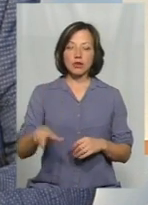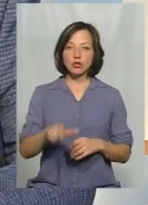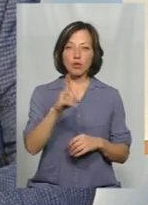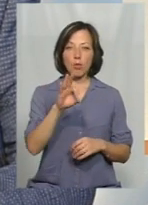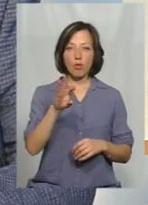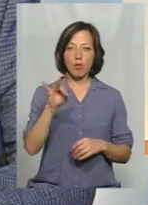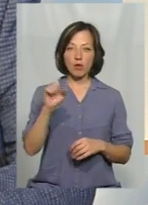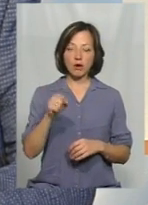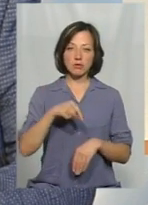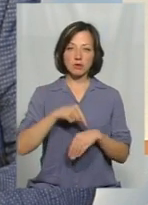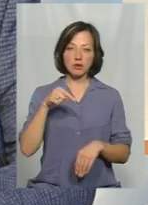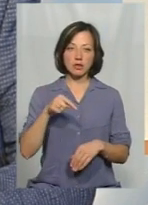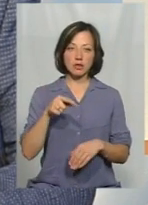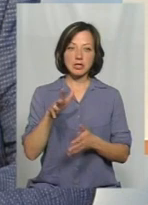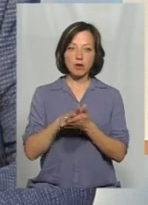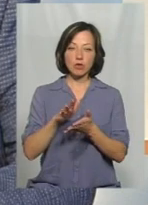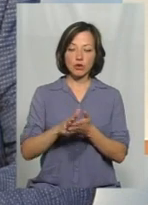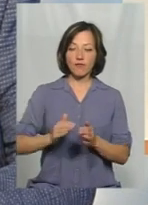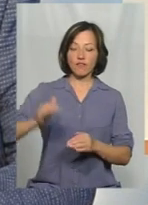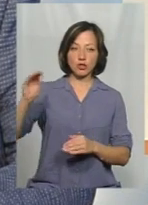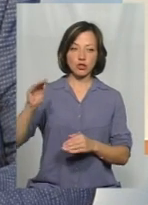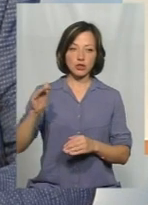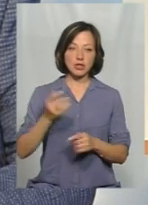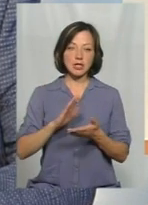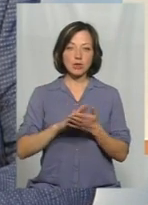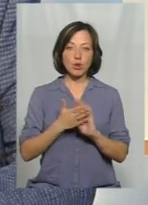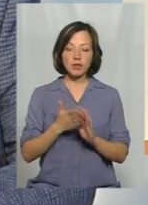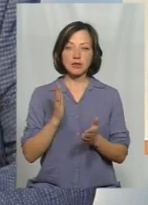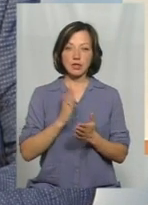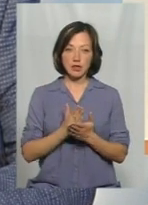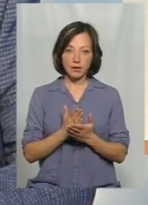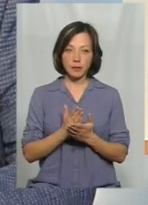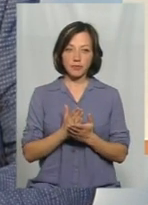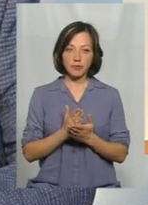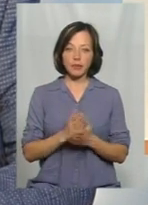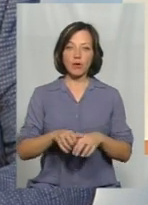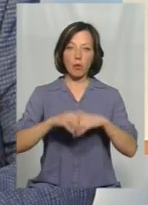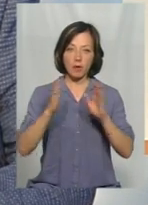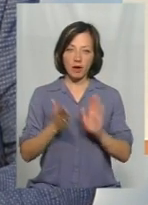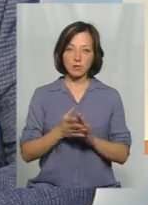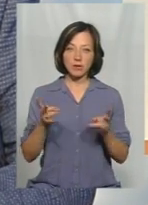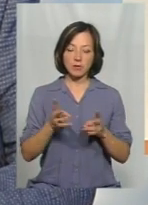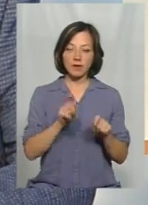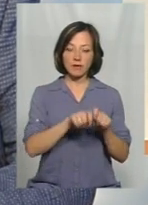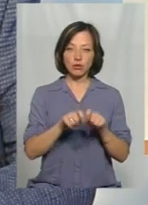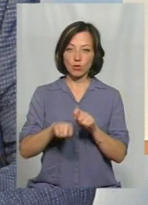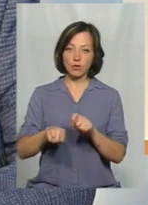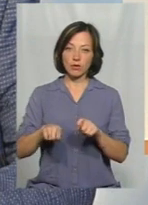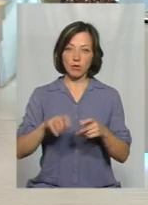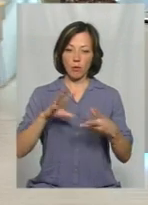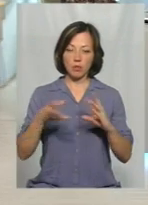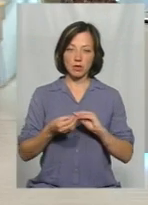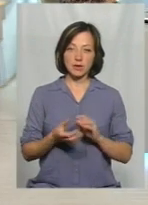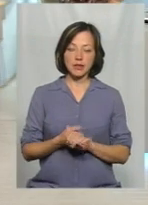Хумора зазнавала забруднення навіть вищепотечі. Тому ситуація є досить об'ємна, і її треба відслідковувати комплексно.